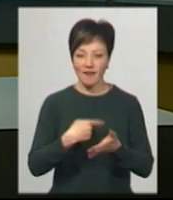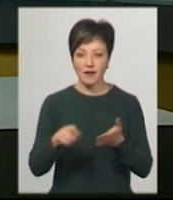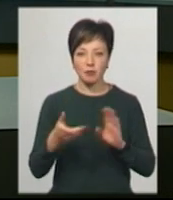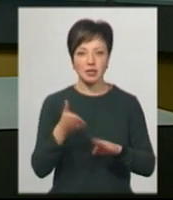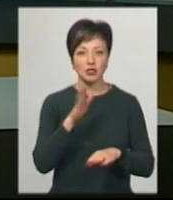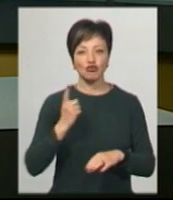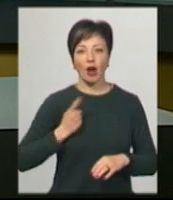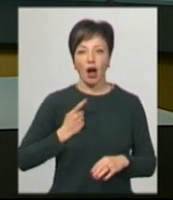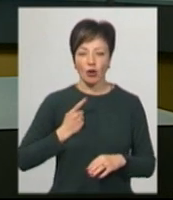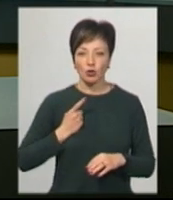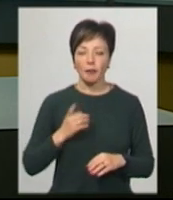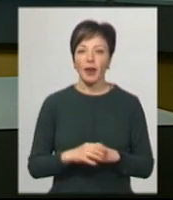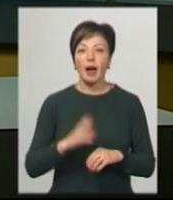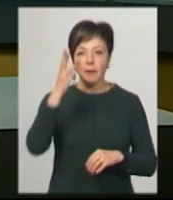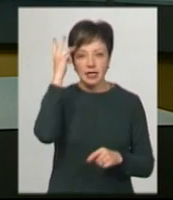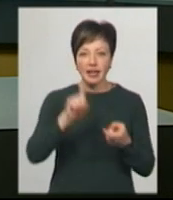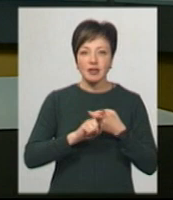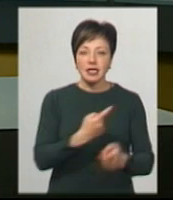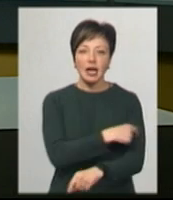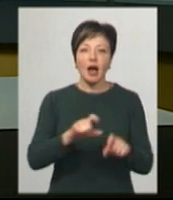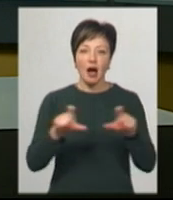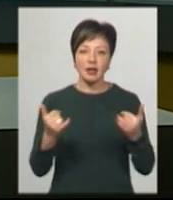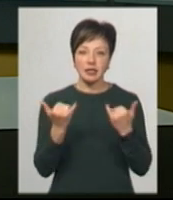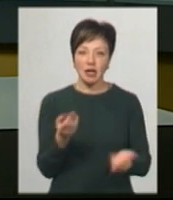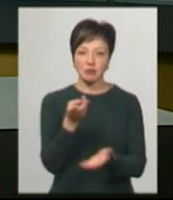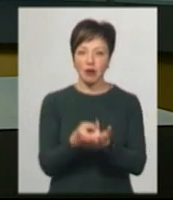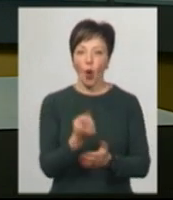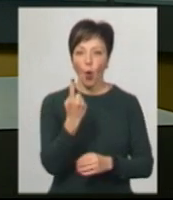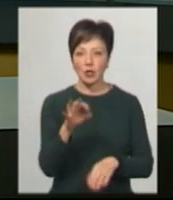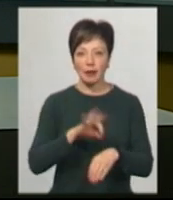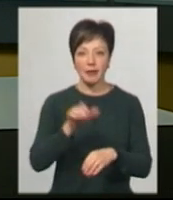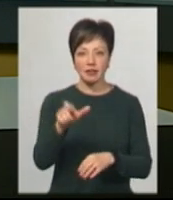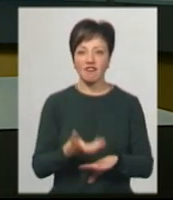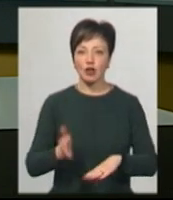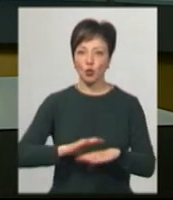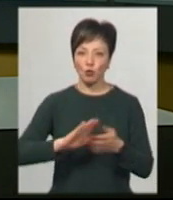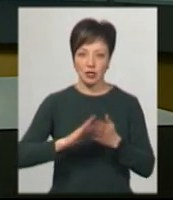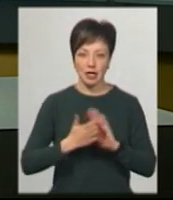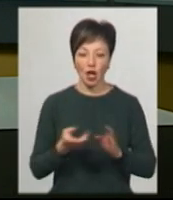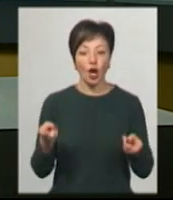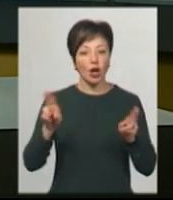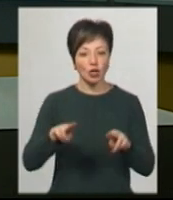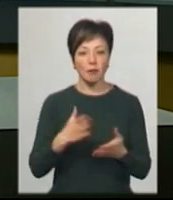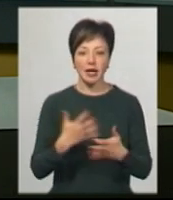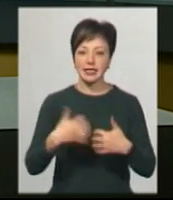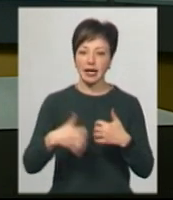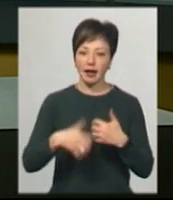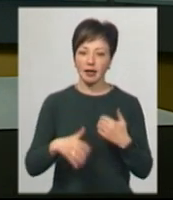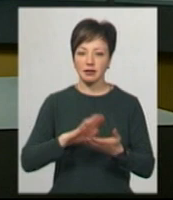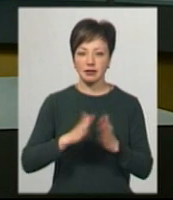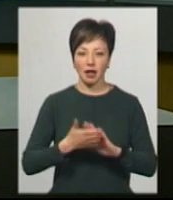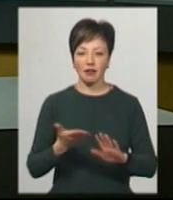медичного закладу. В Хмельницькій інфекційній лікарні наразі перебуває один пацієнт в важкому стані. Решта має середній стан